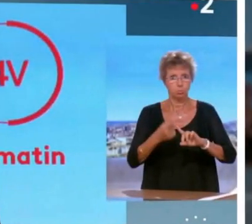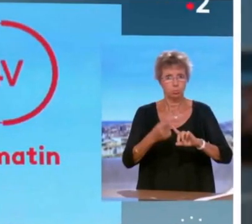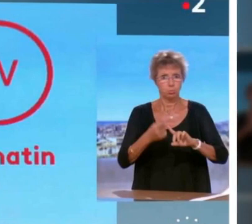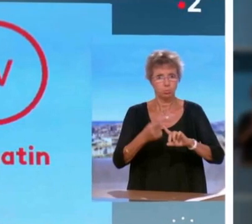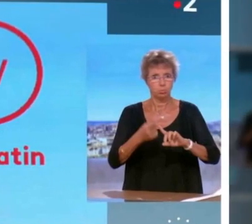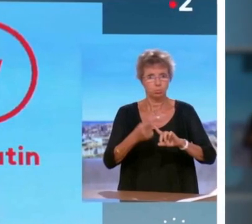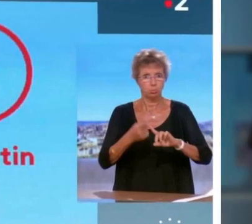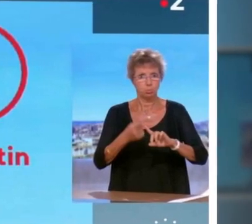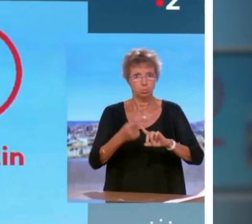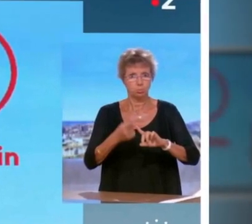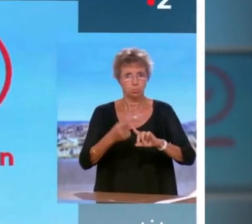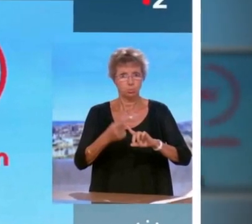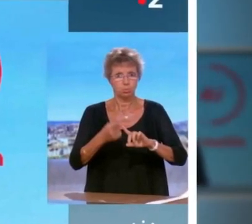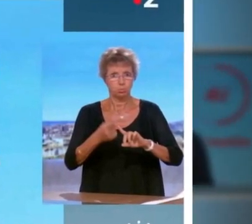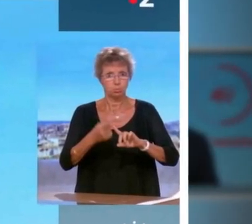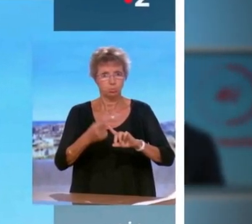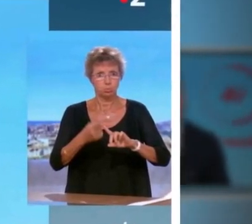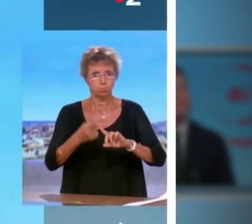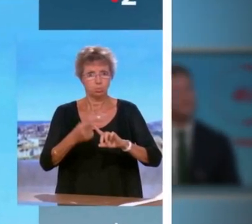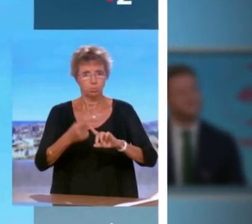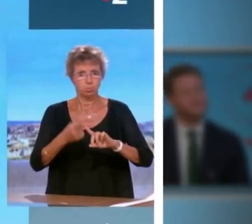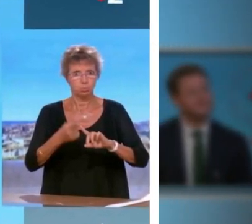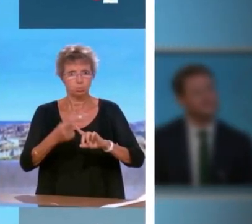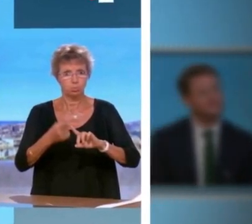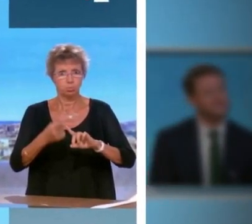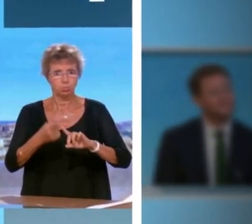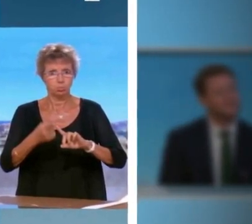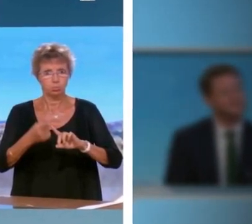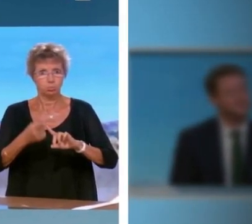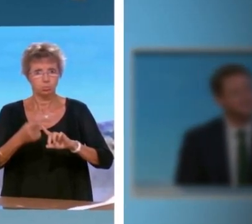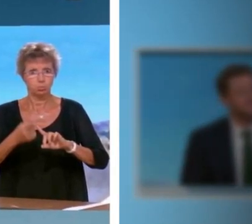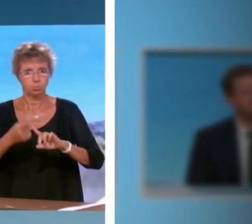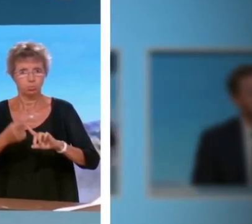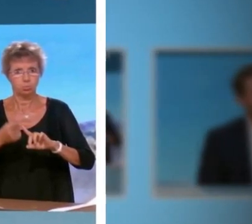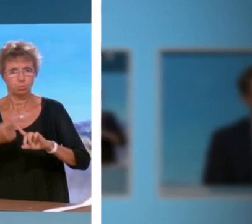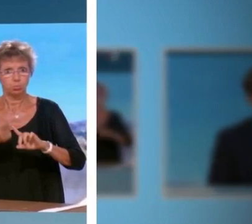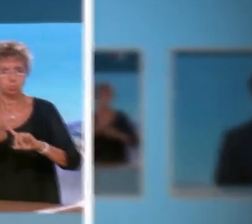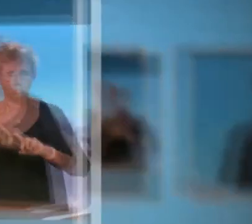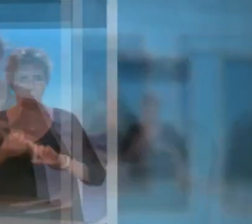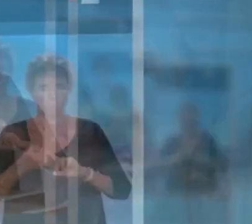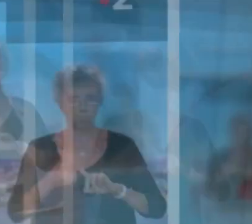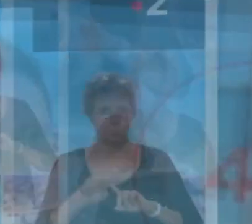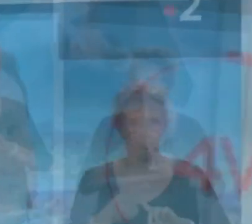. Elisabeth Borne qui a l'habitude de ce genre de critiques devrait en faire fi sans grande difficulté.